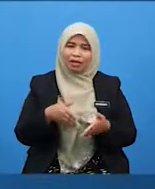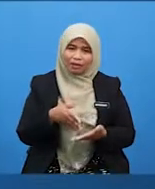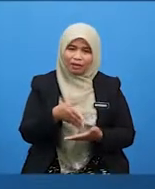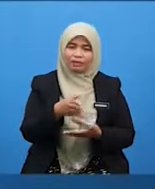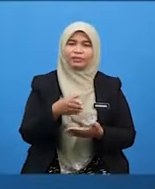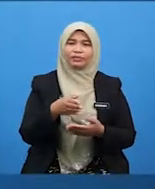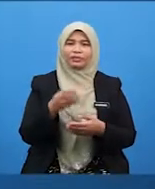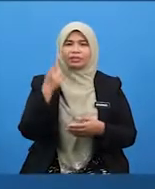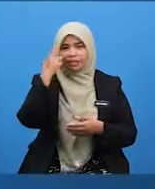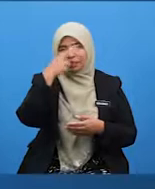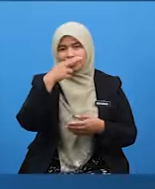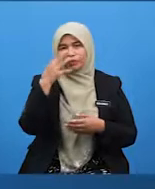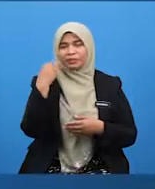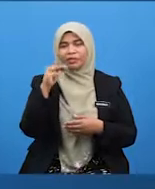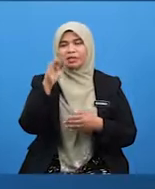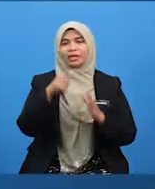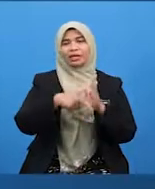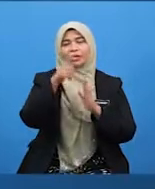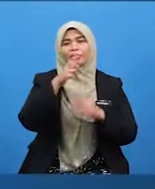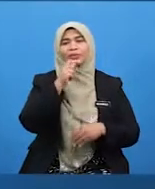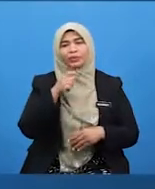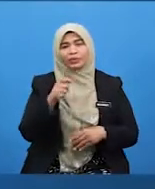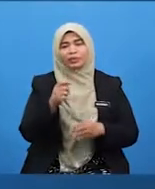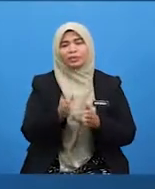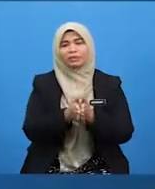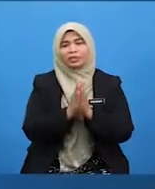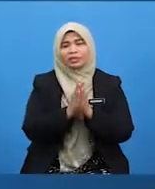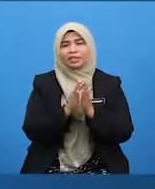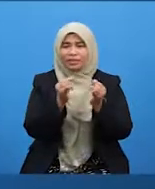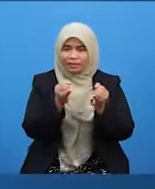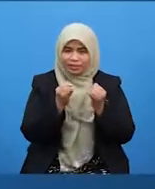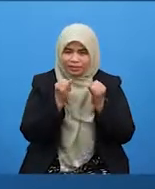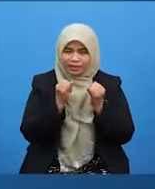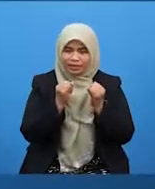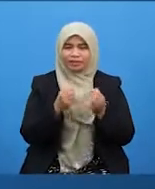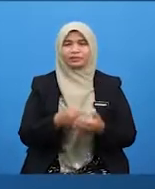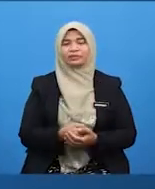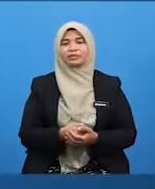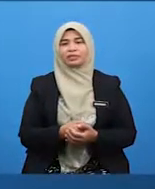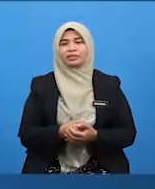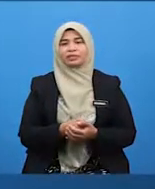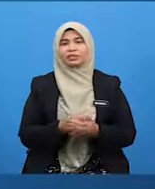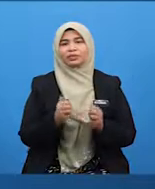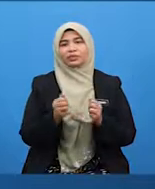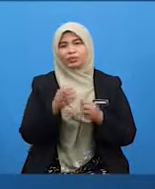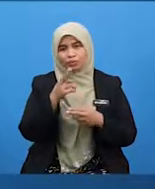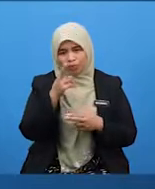mereka yang lebih tua, mintalah izin dan berhemahlah dengan